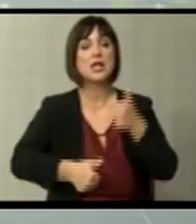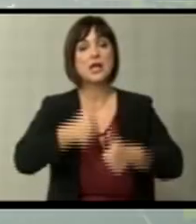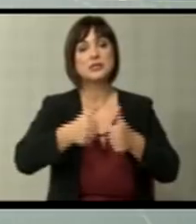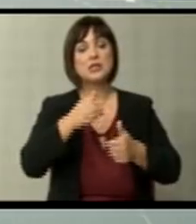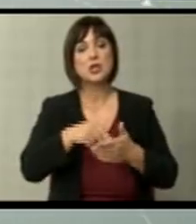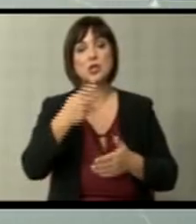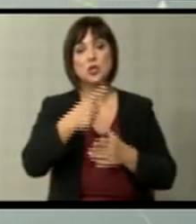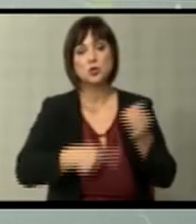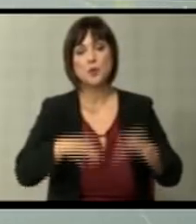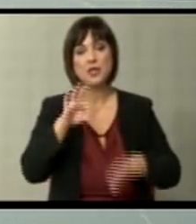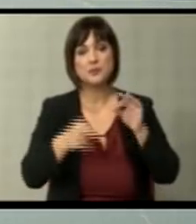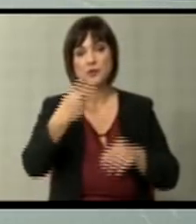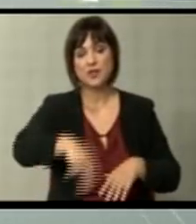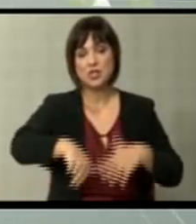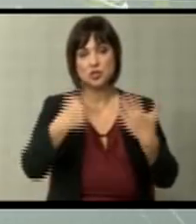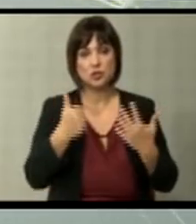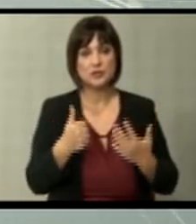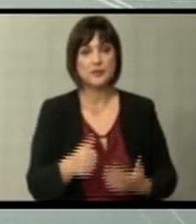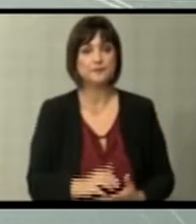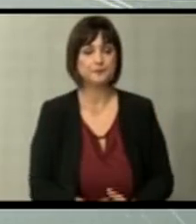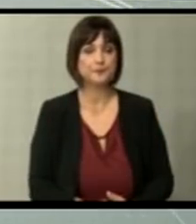во 2006-та? тој пример да излечеме полка.